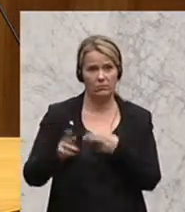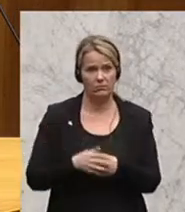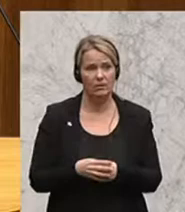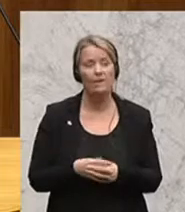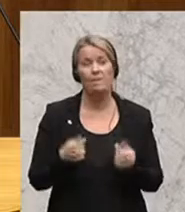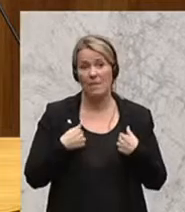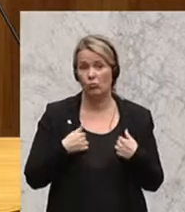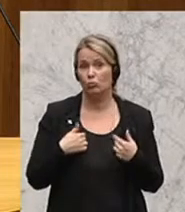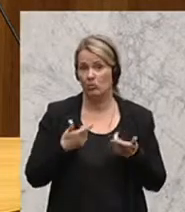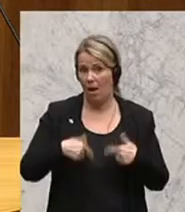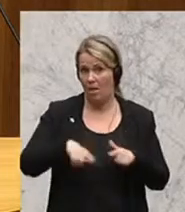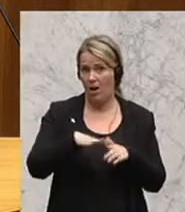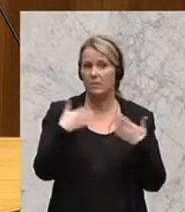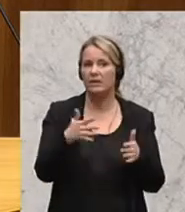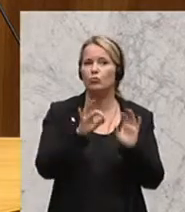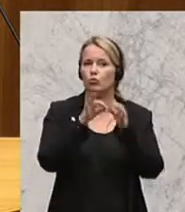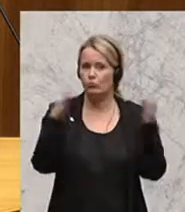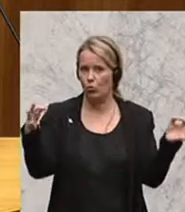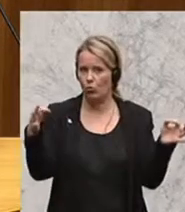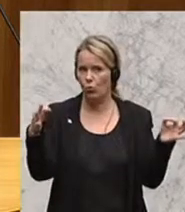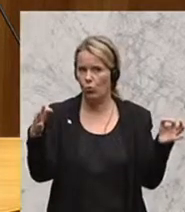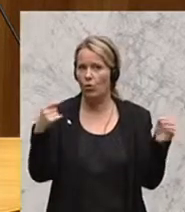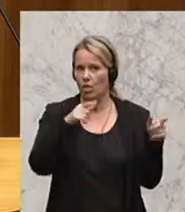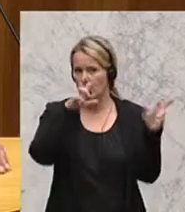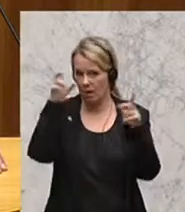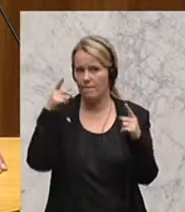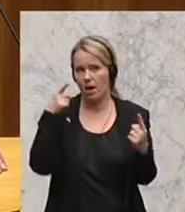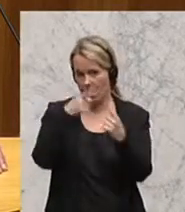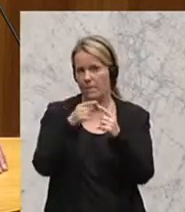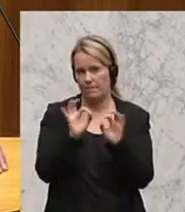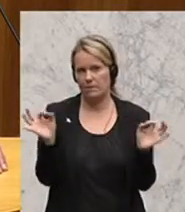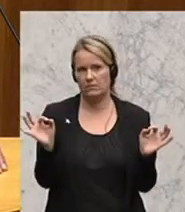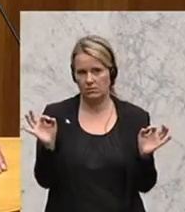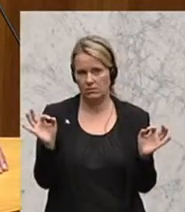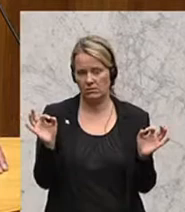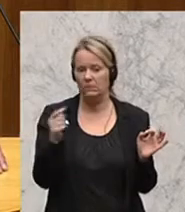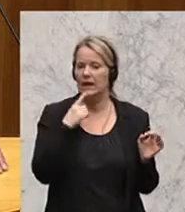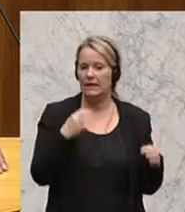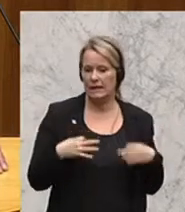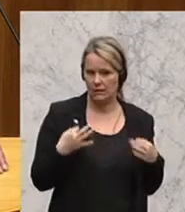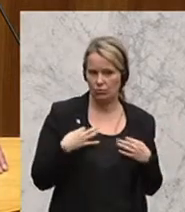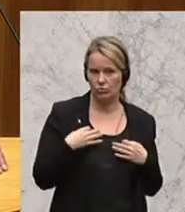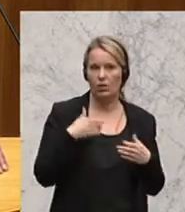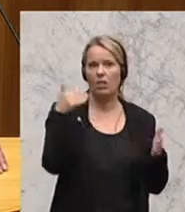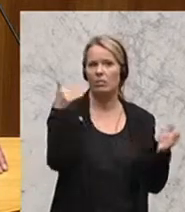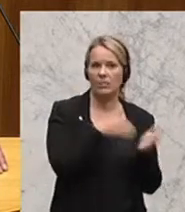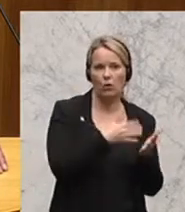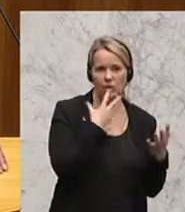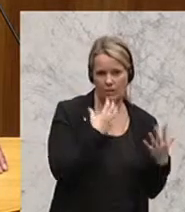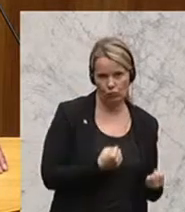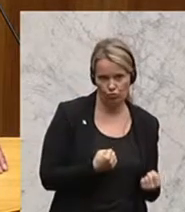Bei uns am Land gibt es einen Spruch, glaube ich, der das ganze Thema trifft. Der Gesunde hat tausend Wünsche